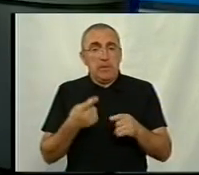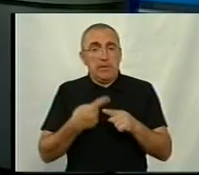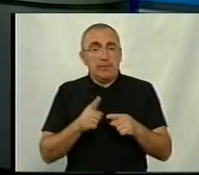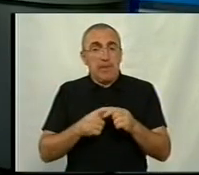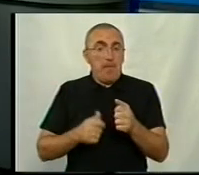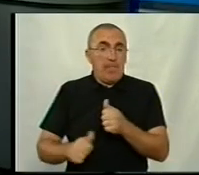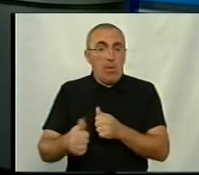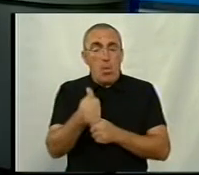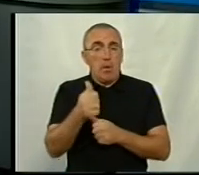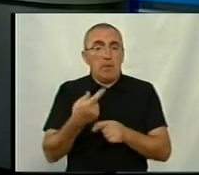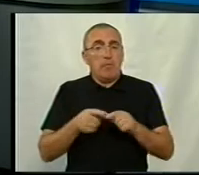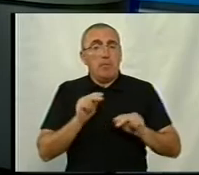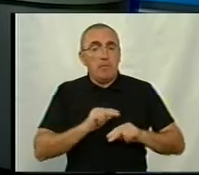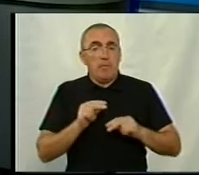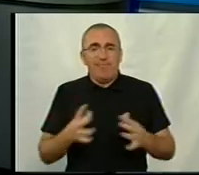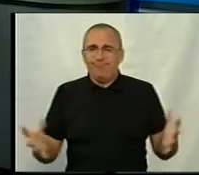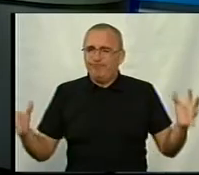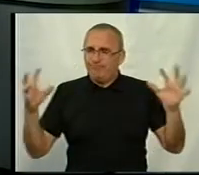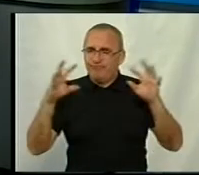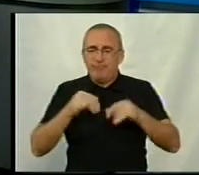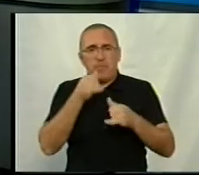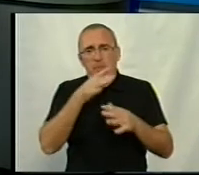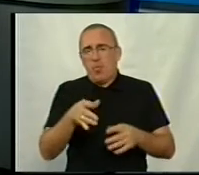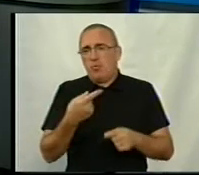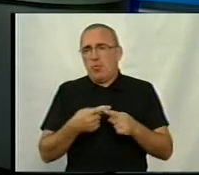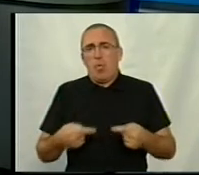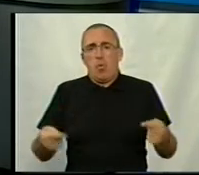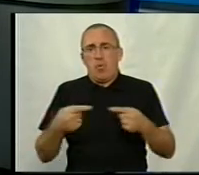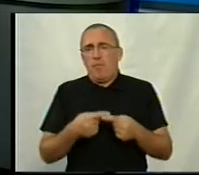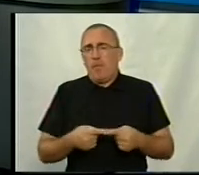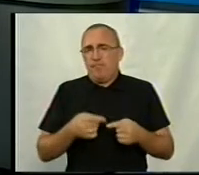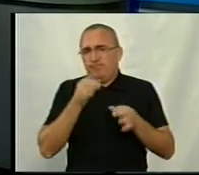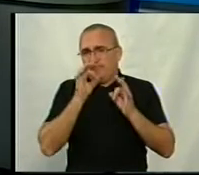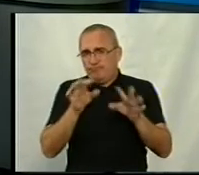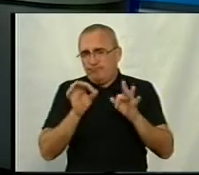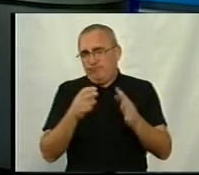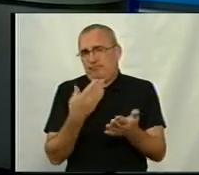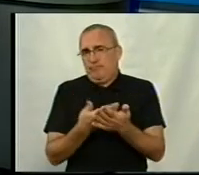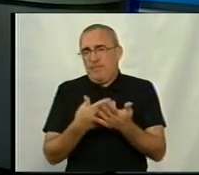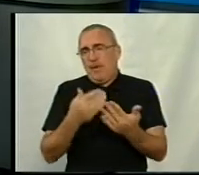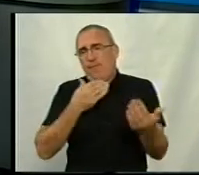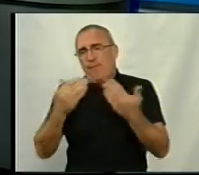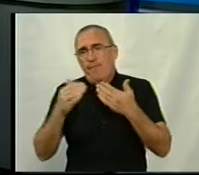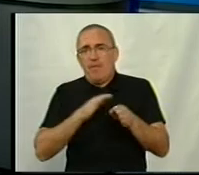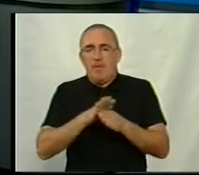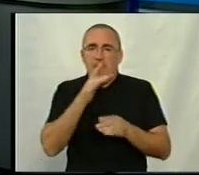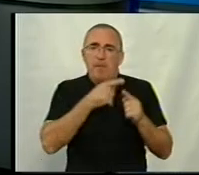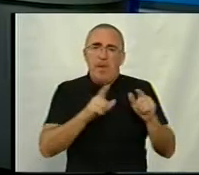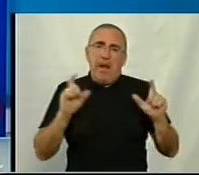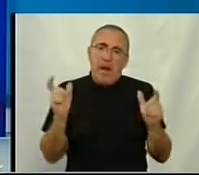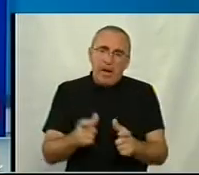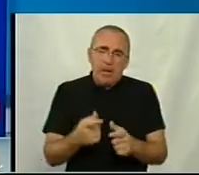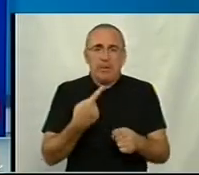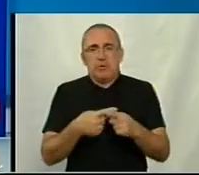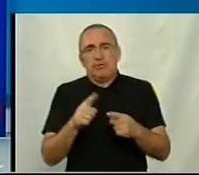пріоритети, вони працюють в симбіозі. Не можна так конкретно визначитись. І не зважаючи, це виставка проходить в період карантину,